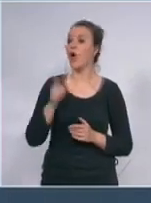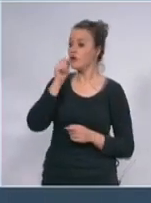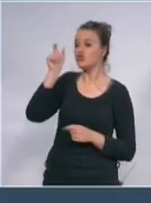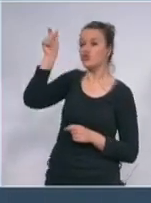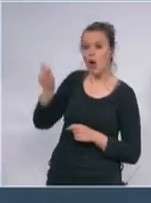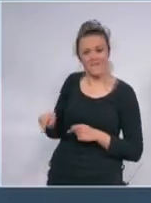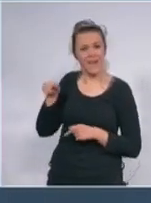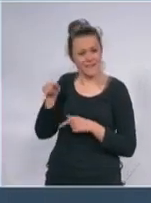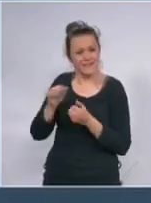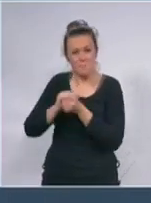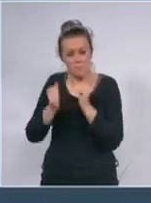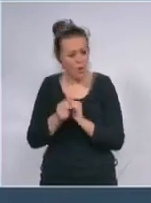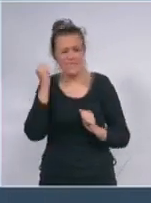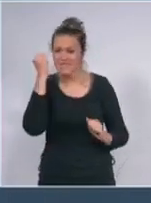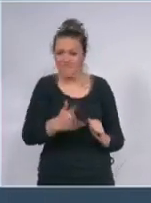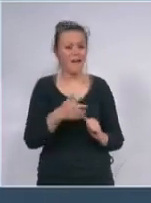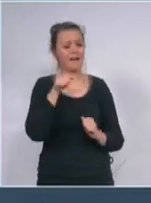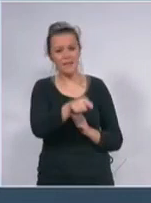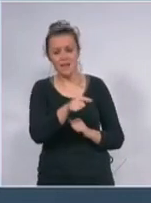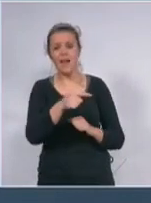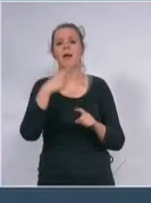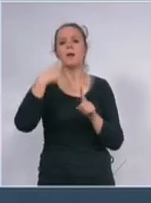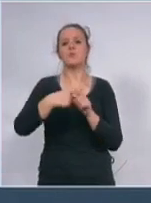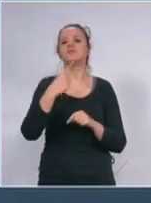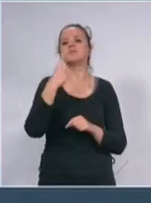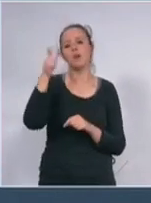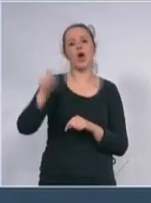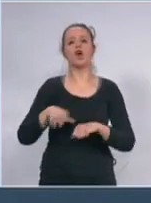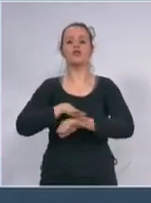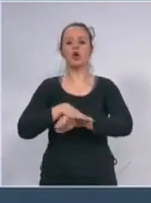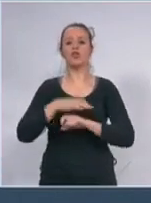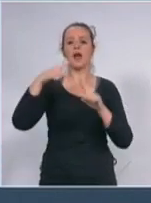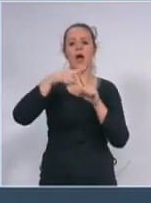i on i doktor Katorkulov i mnogi drugi